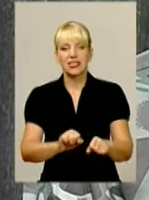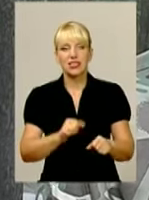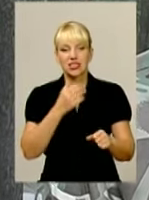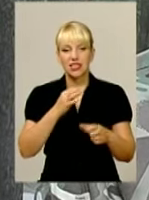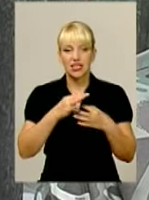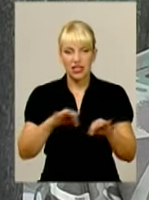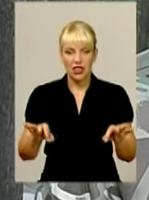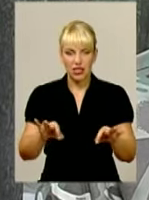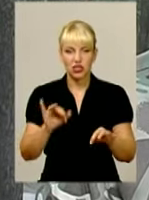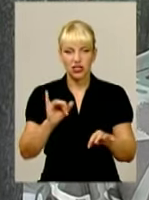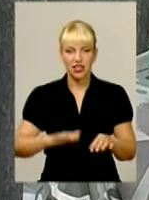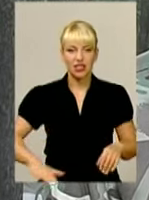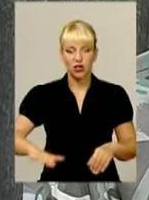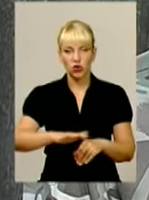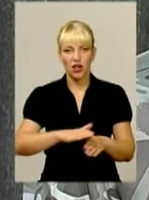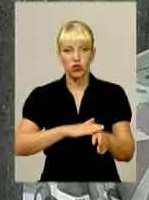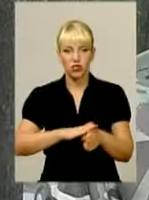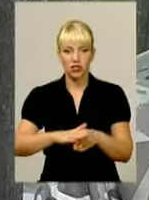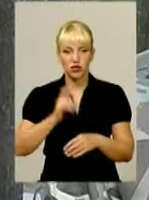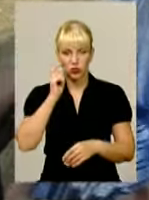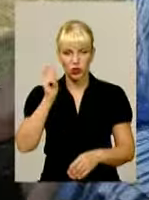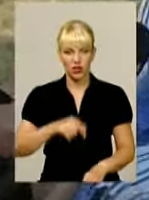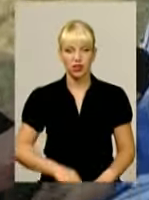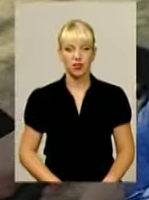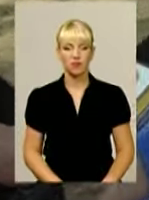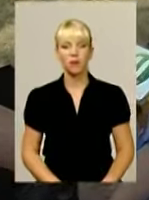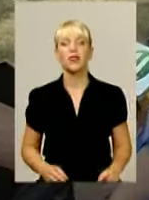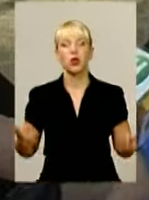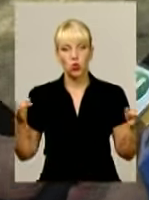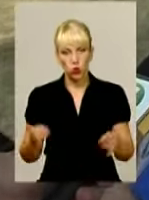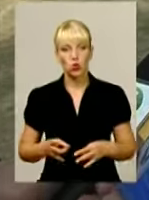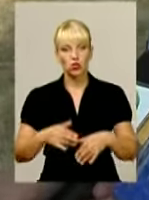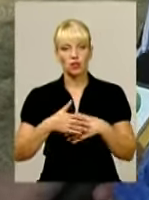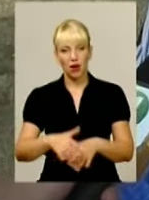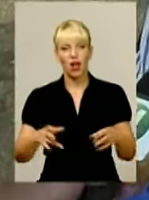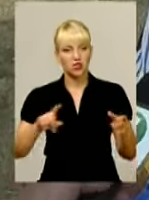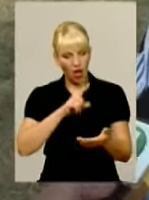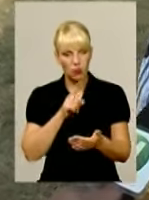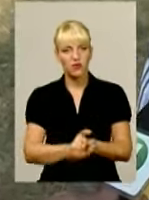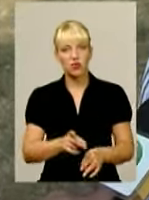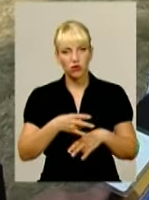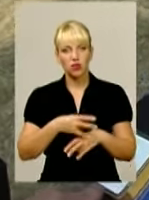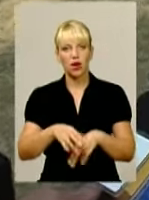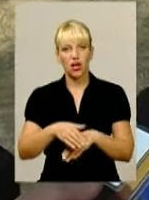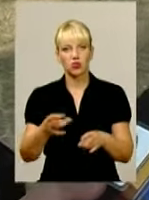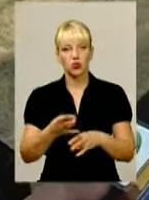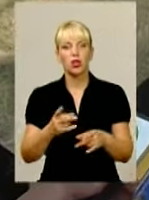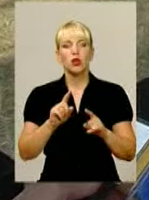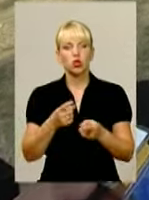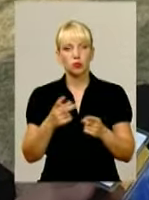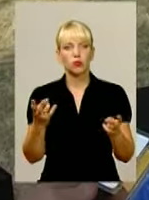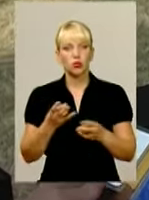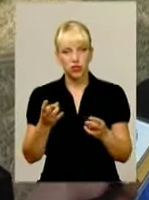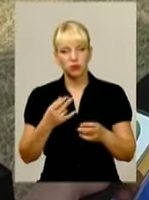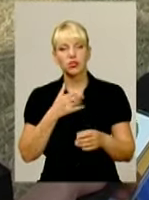незалежність і територіальну цілісність України. Нужен парад, обов'язково потрібний. Я вам скажу, чого